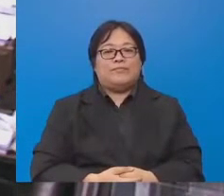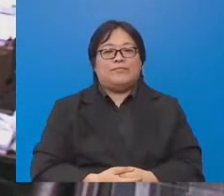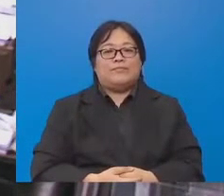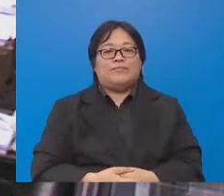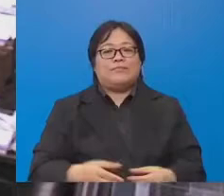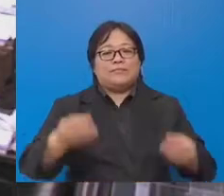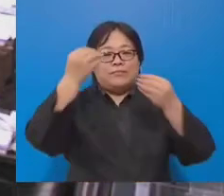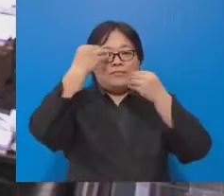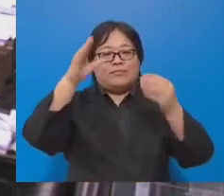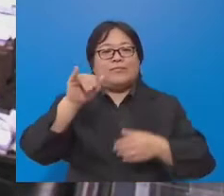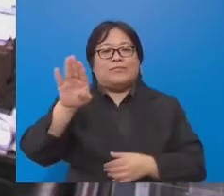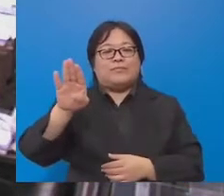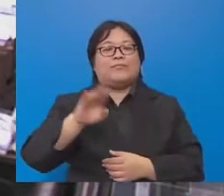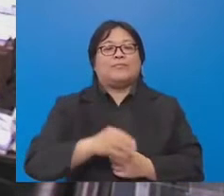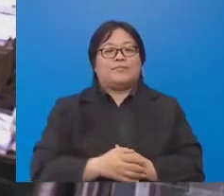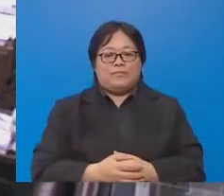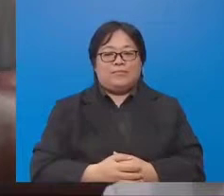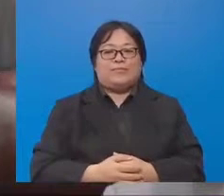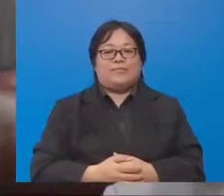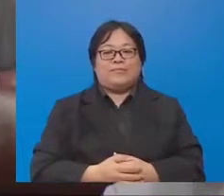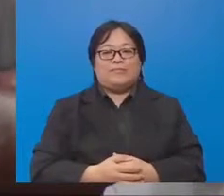Untuk makluman, Ali yang berhormat,